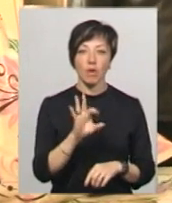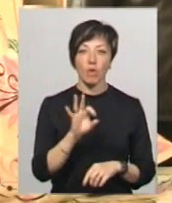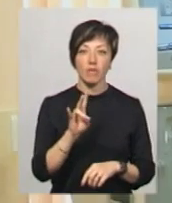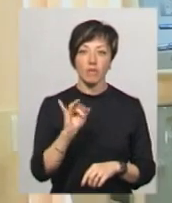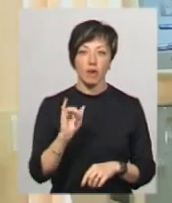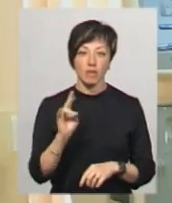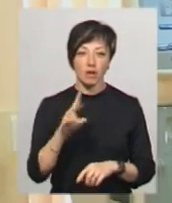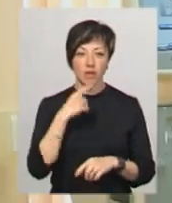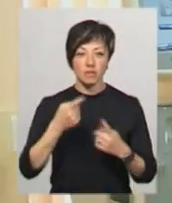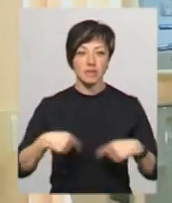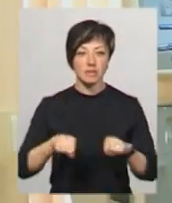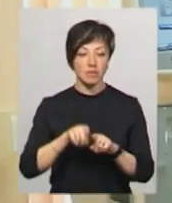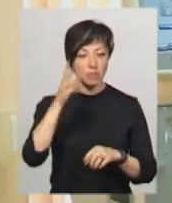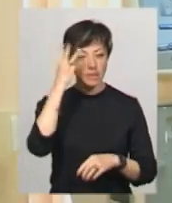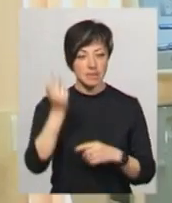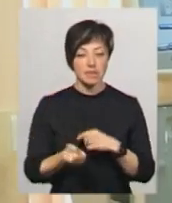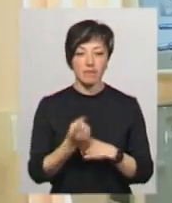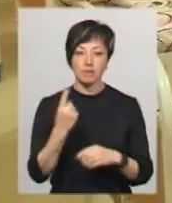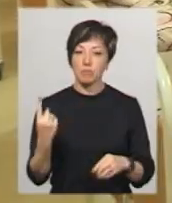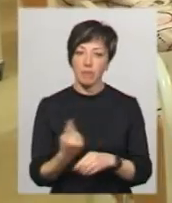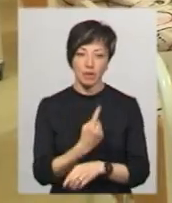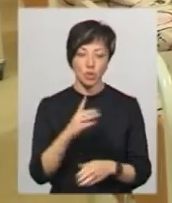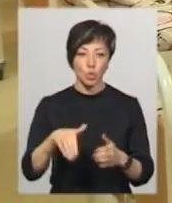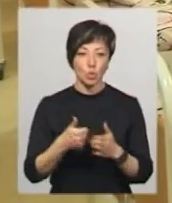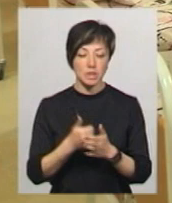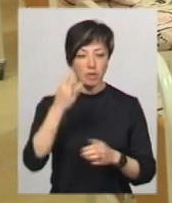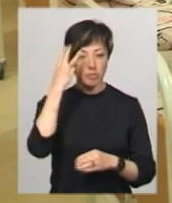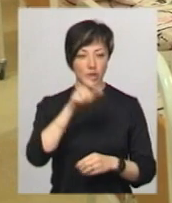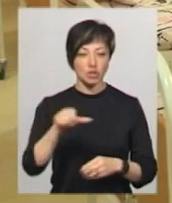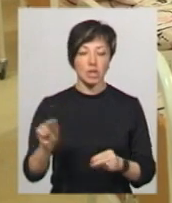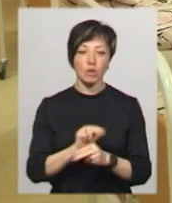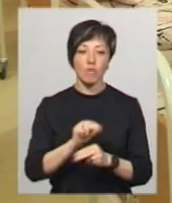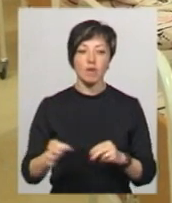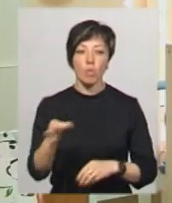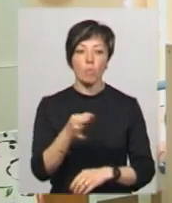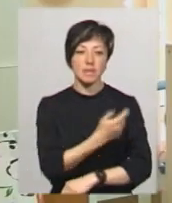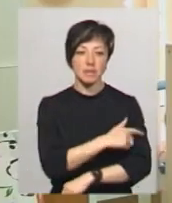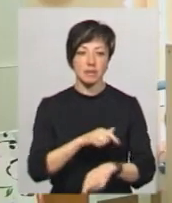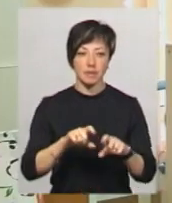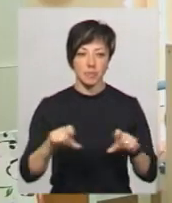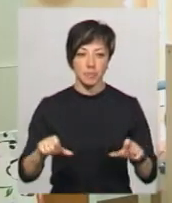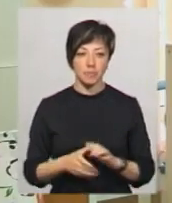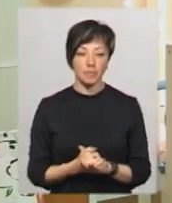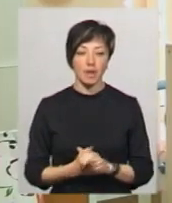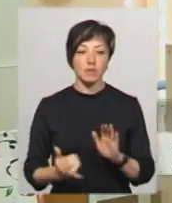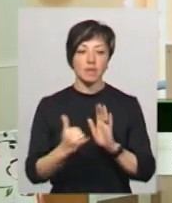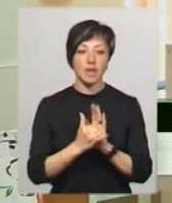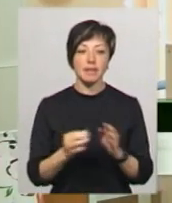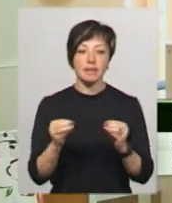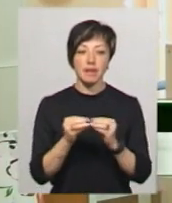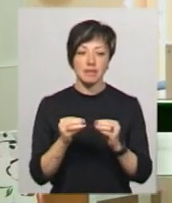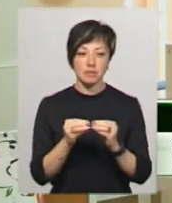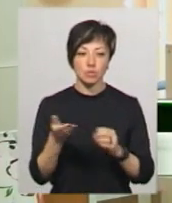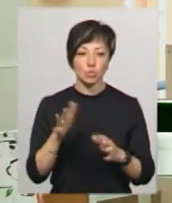каже, таке відділення у Хмельницькому з'явилося вперше. Досі хмельничани лікувалися в обласній лікарні. Встановили 10 діалізних